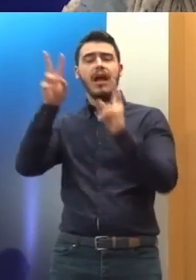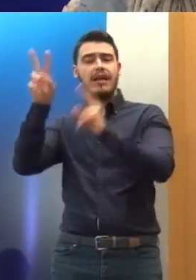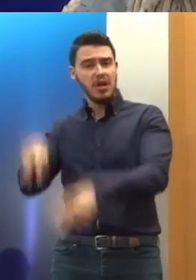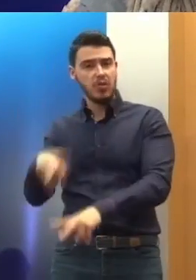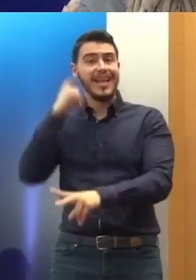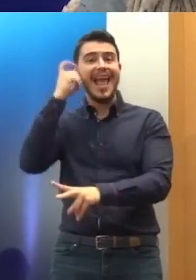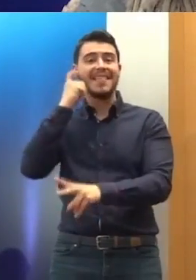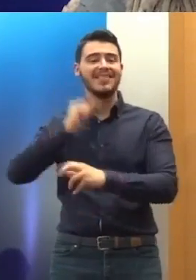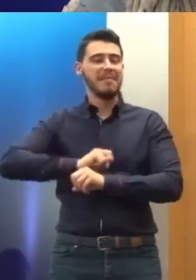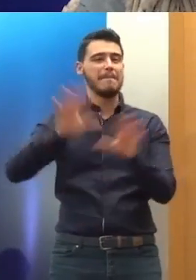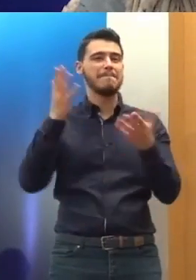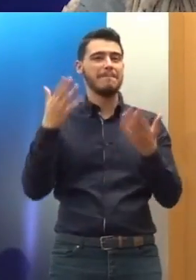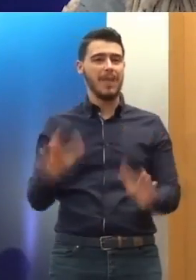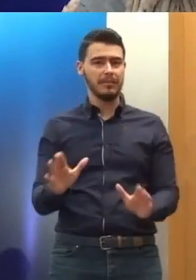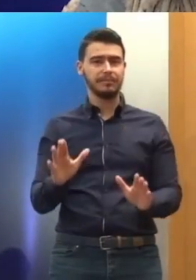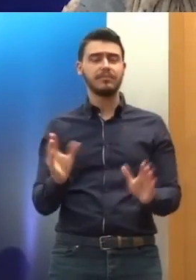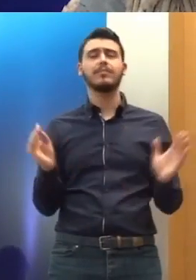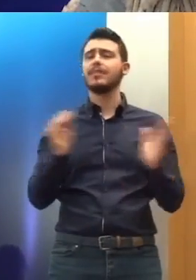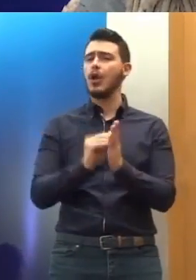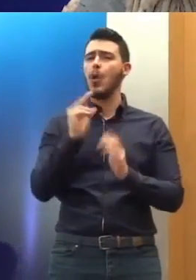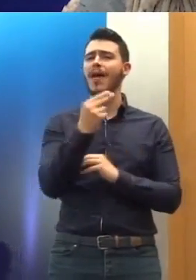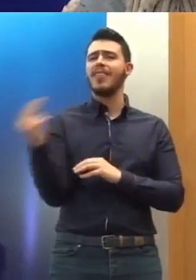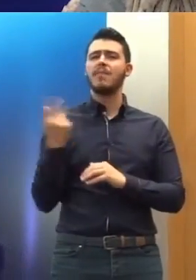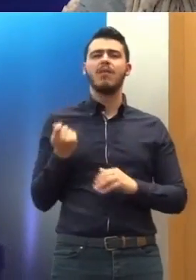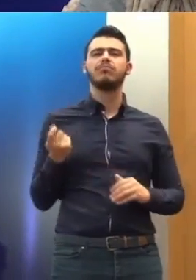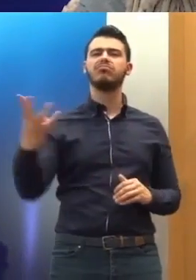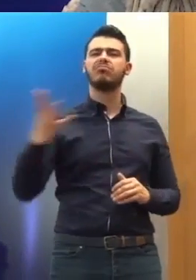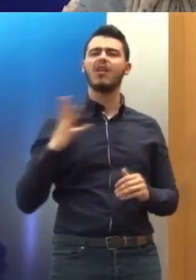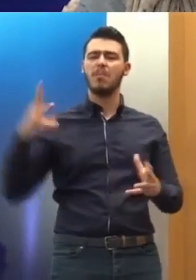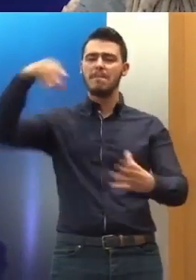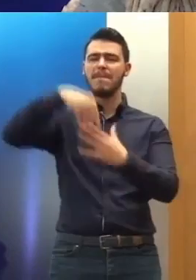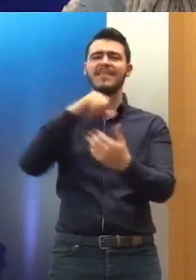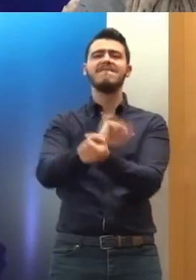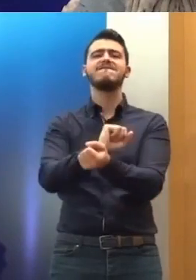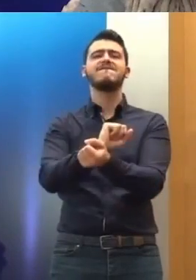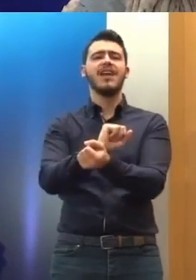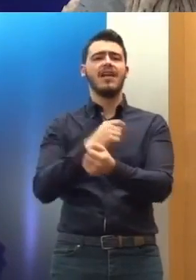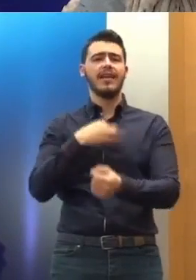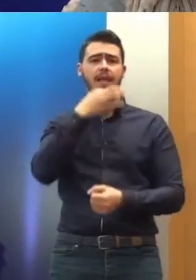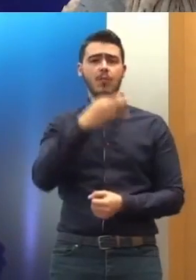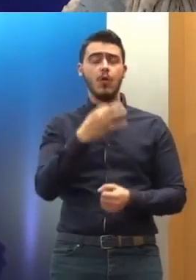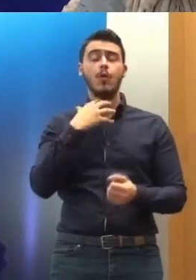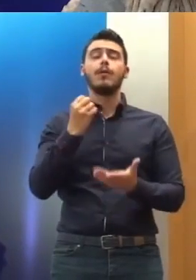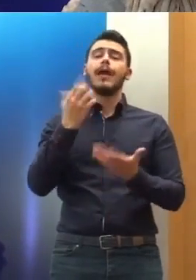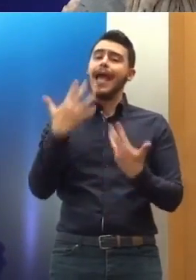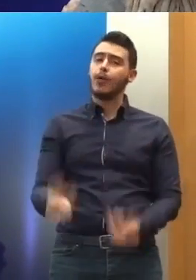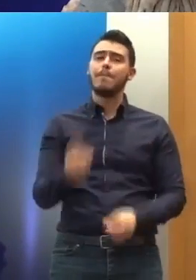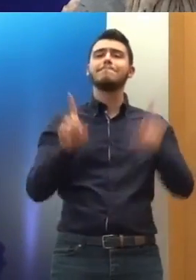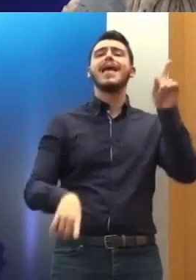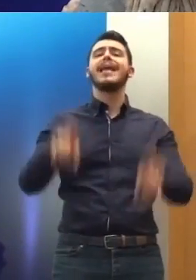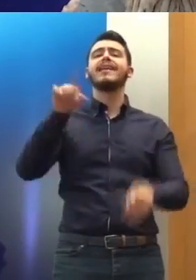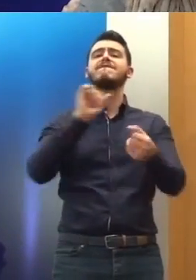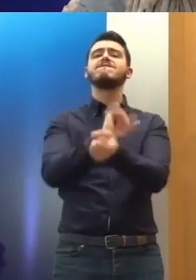υπερπληθυσμού Κατά τη συζήτηση υπάρχει μια άνεση κατανομή των κρατουμένων Και υπάρχουν φυλακές που δεν